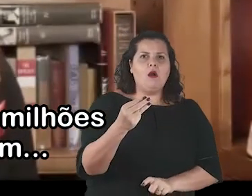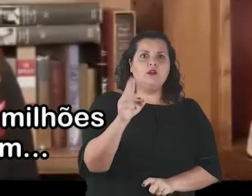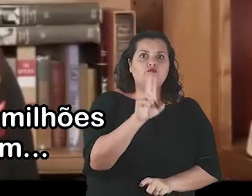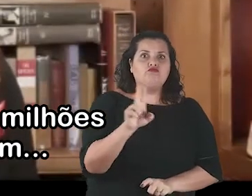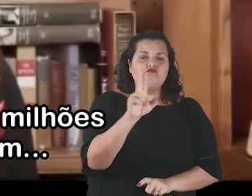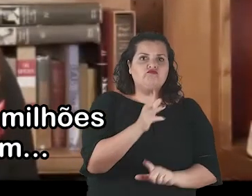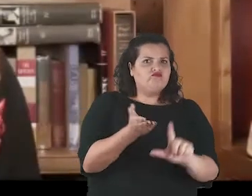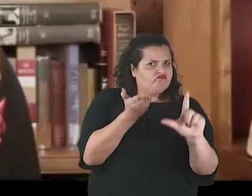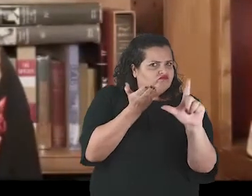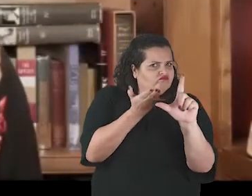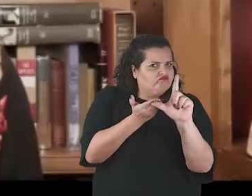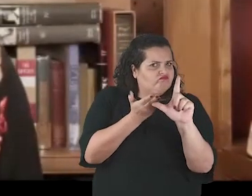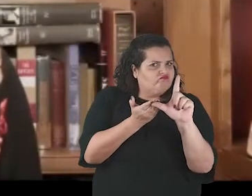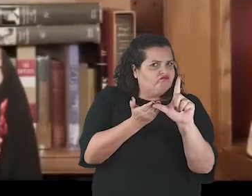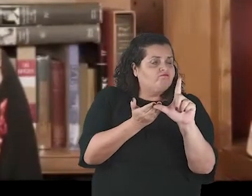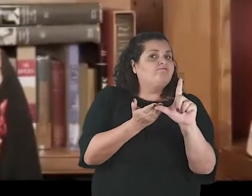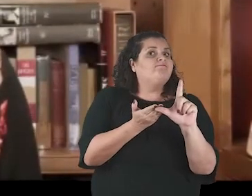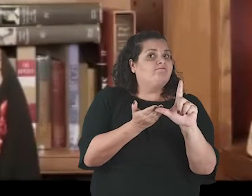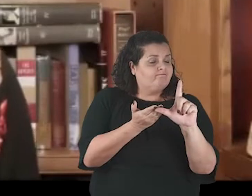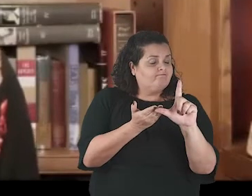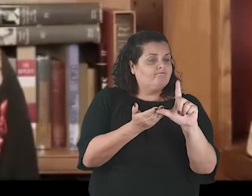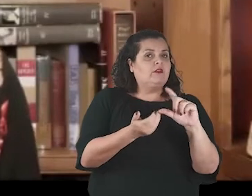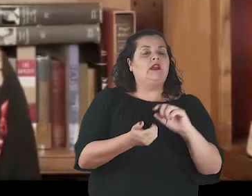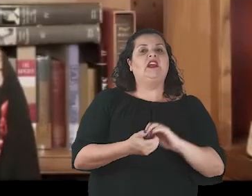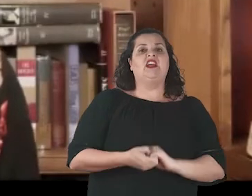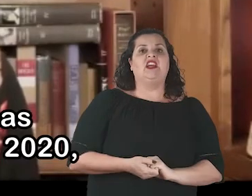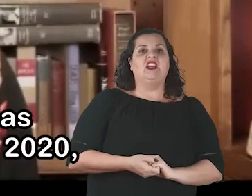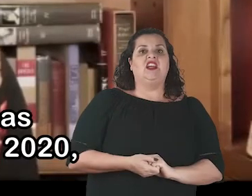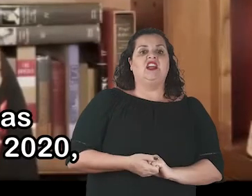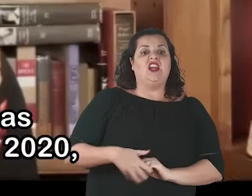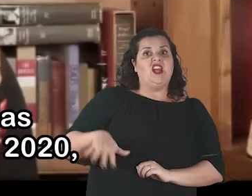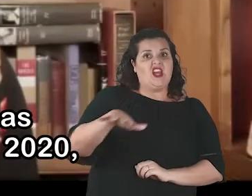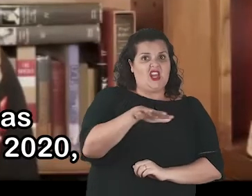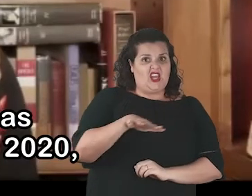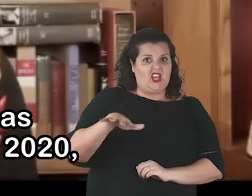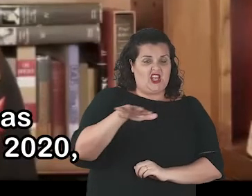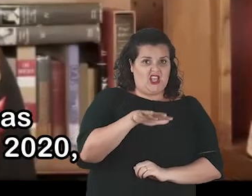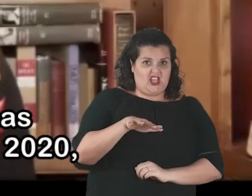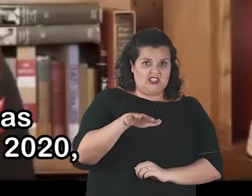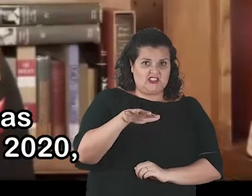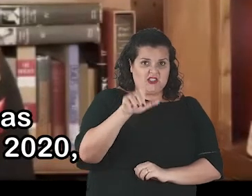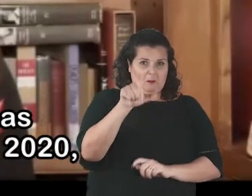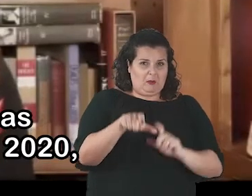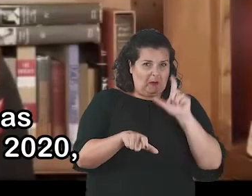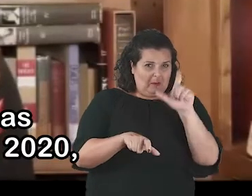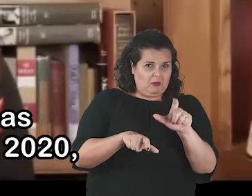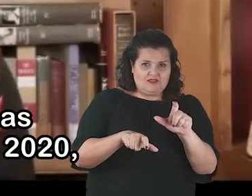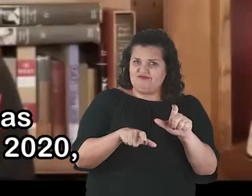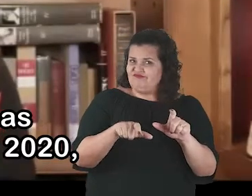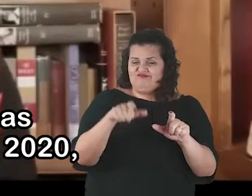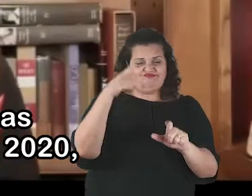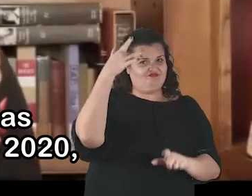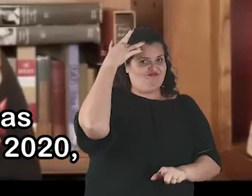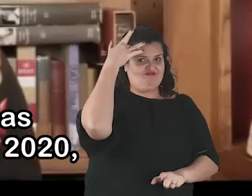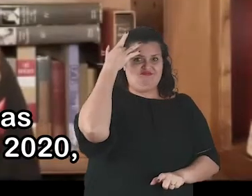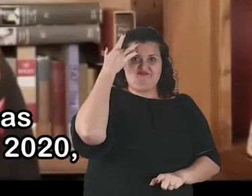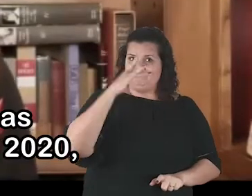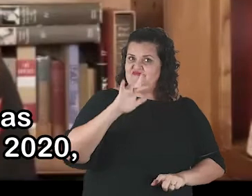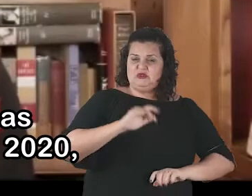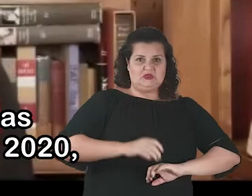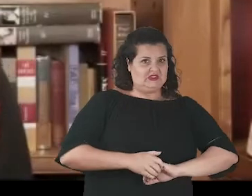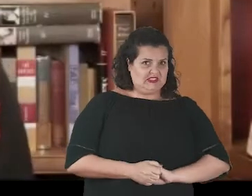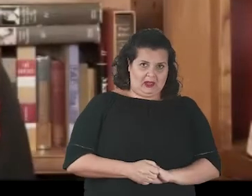users, it's unlikely that they are aware that just a few weeks before the March 2020 lockdowns,